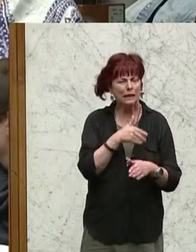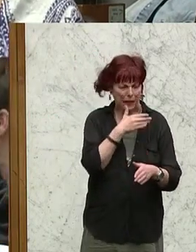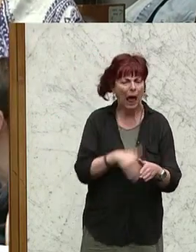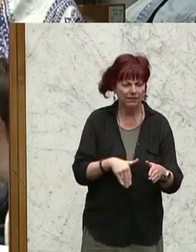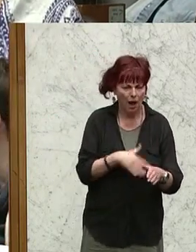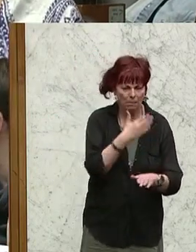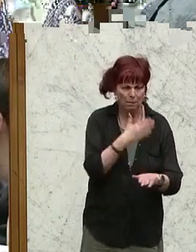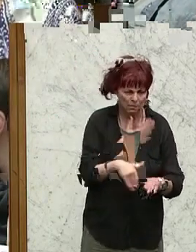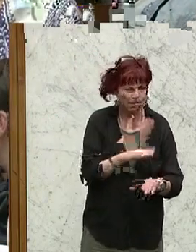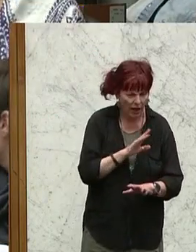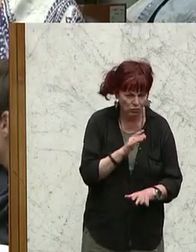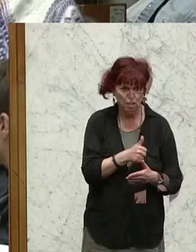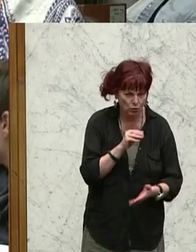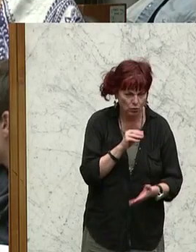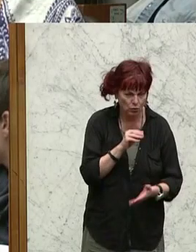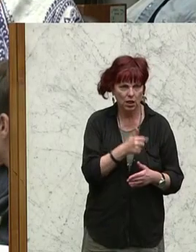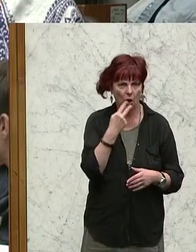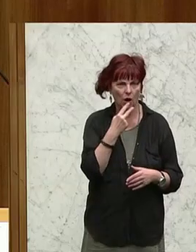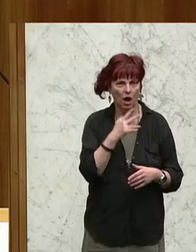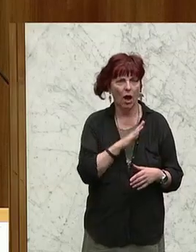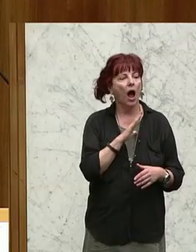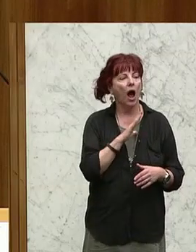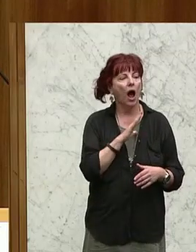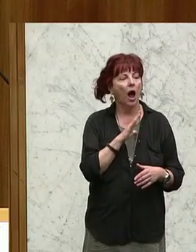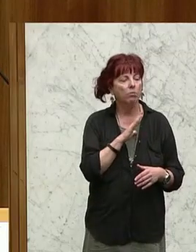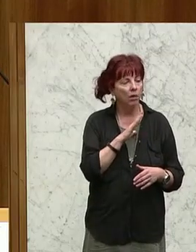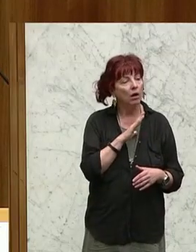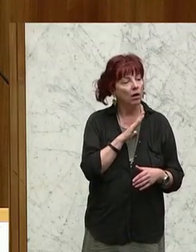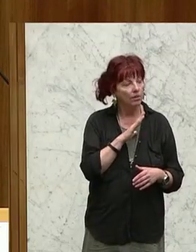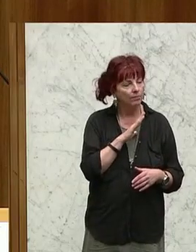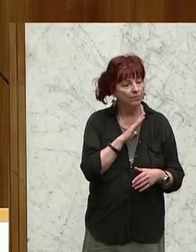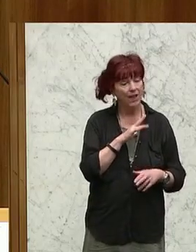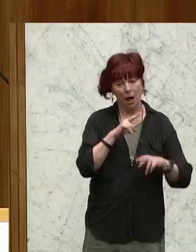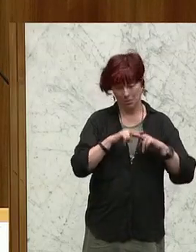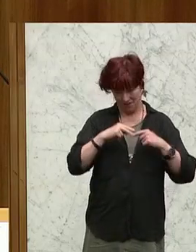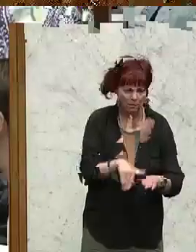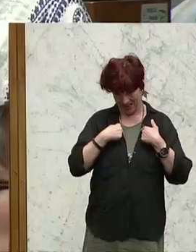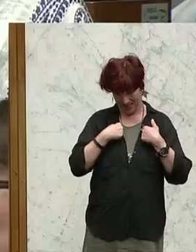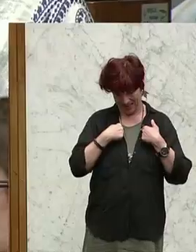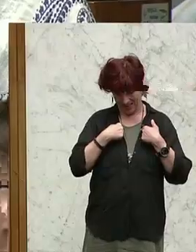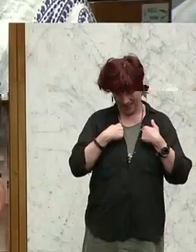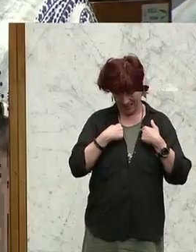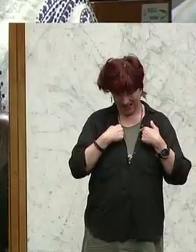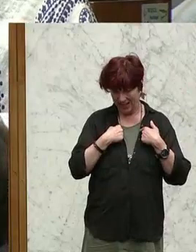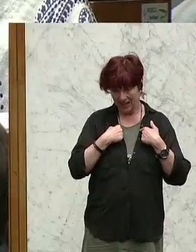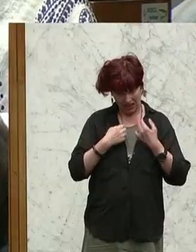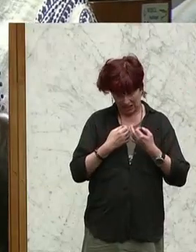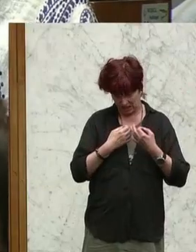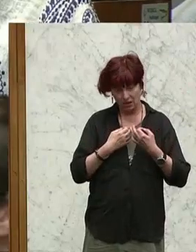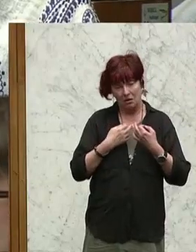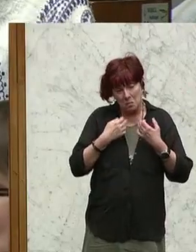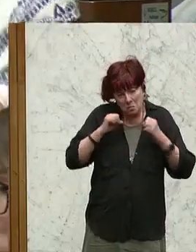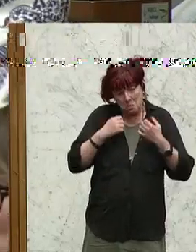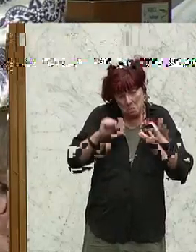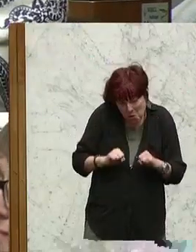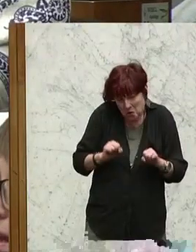dass die Hand abgehackt wird für den Raucher. Aber ich sage jetzt einmal, ich würde nichts ausschließen, ich würde nichts